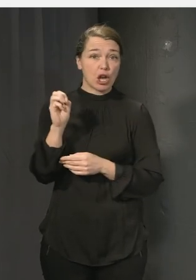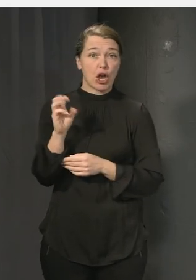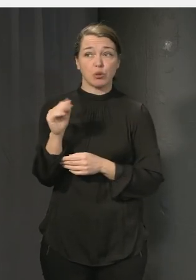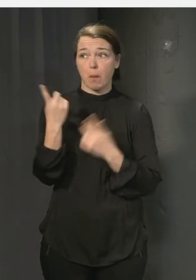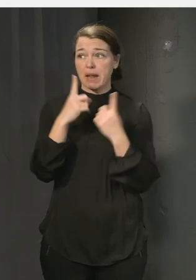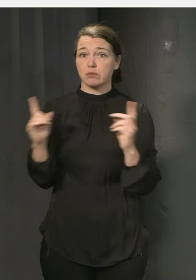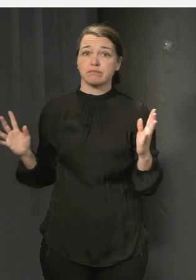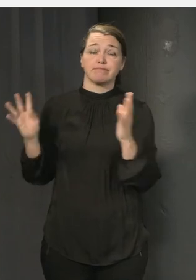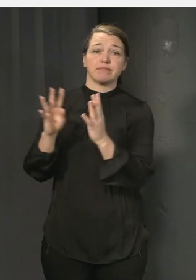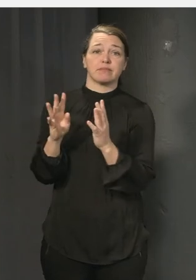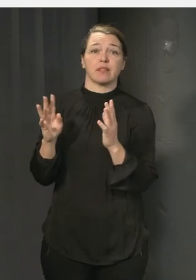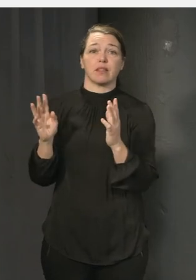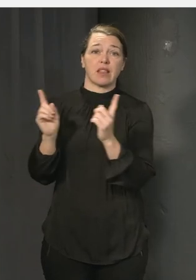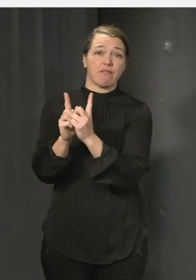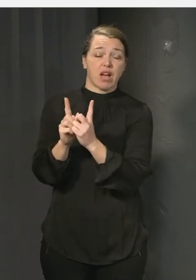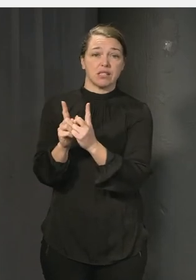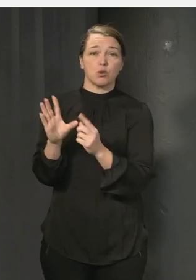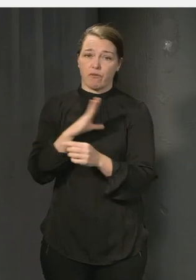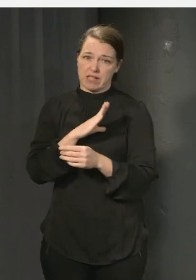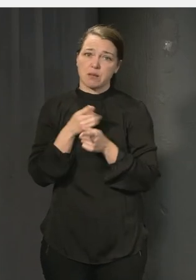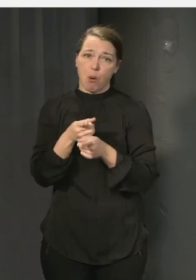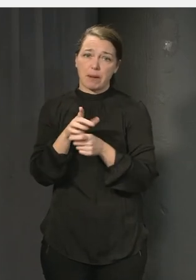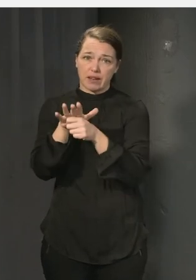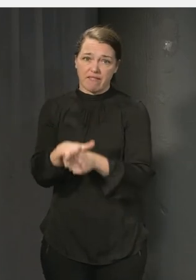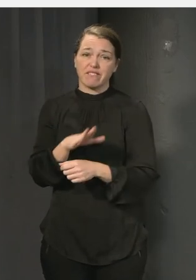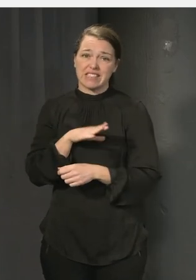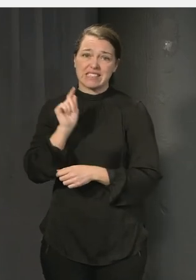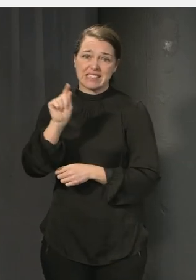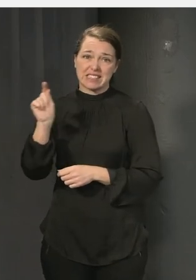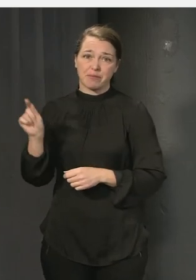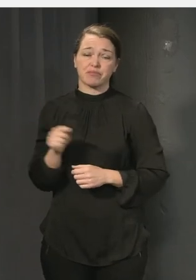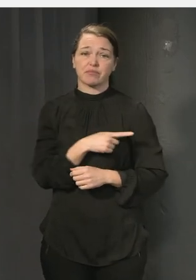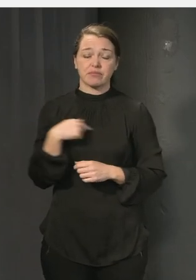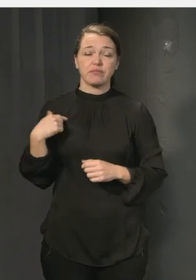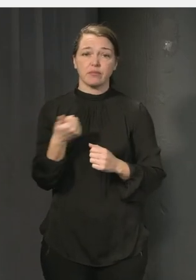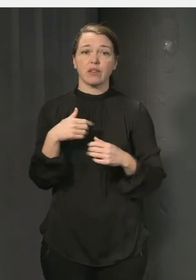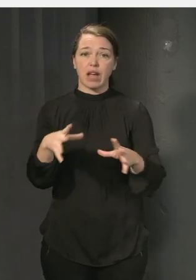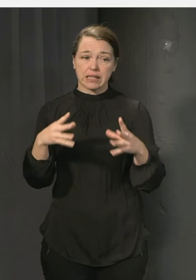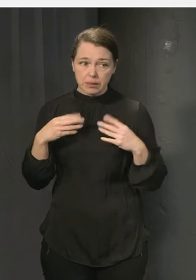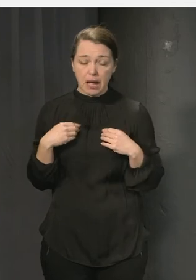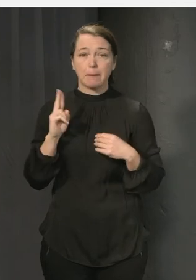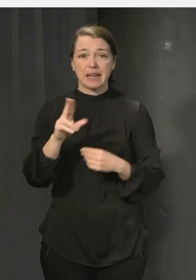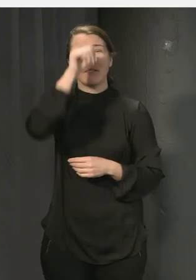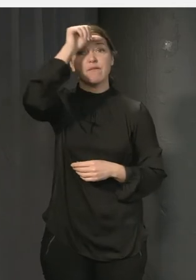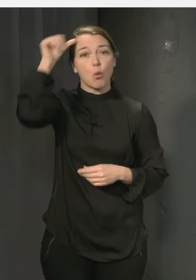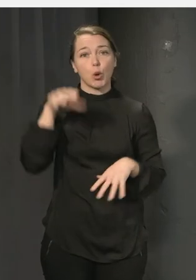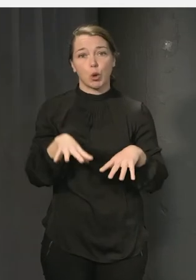möts inslag av mobbning och kränkning. Så att man ska nå acceptans också för att det är svårt att jobba med detta.